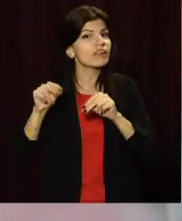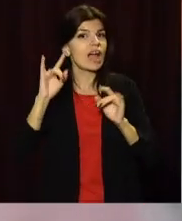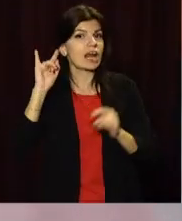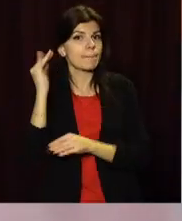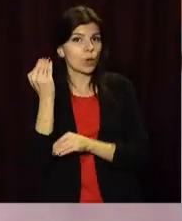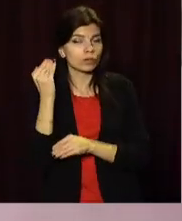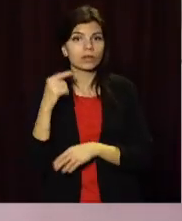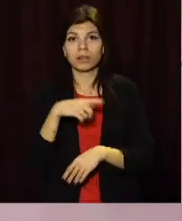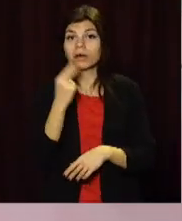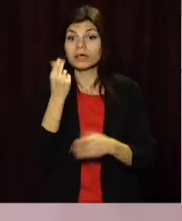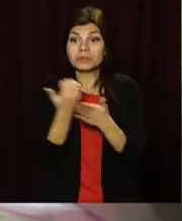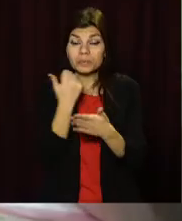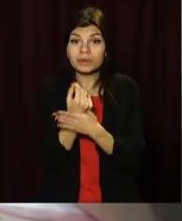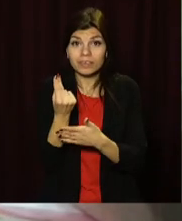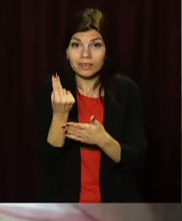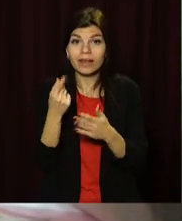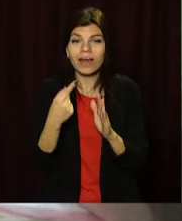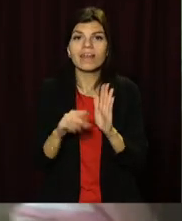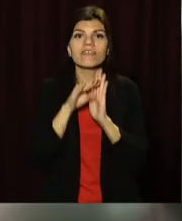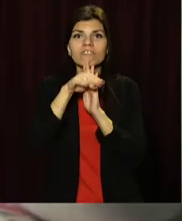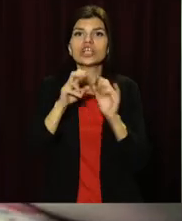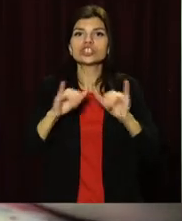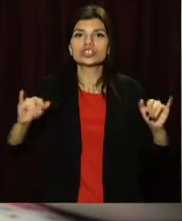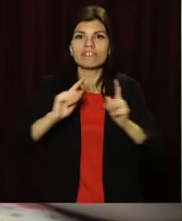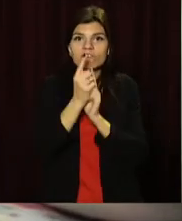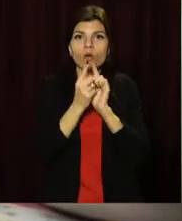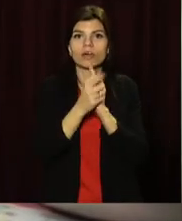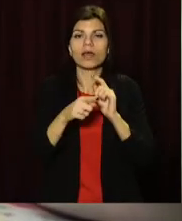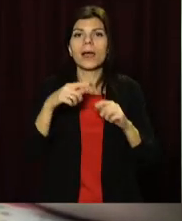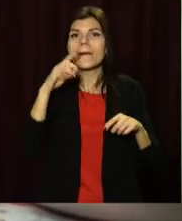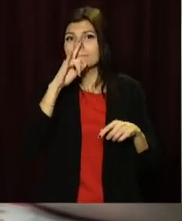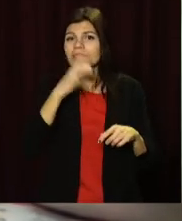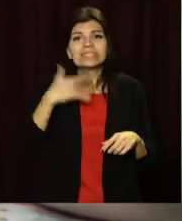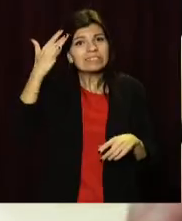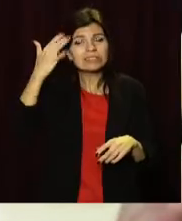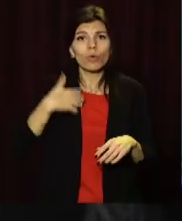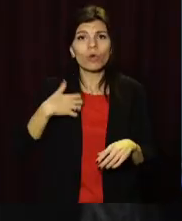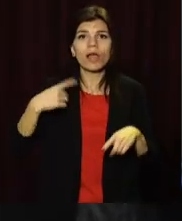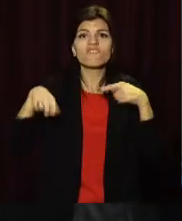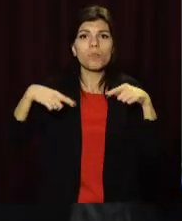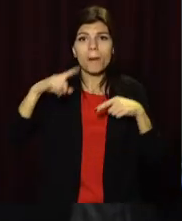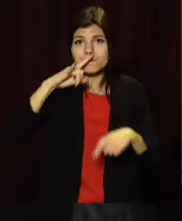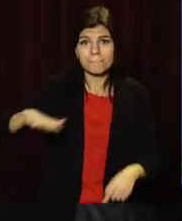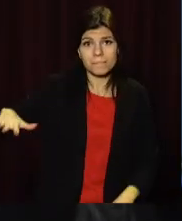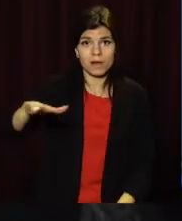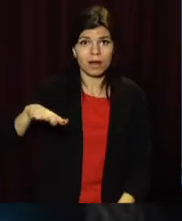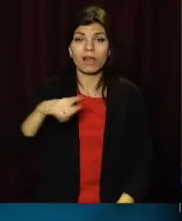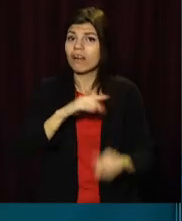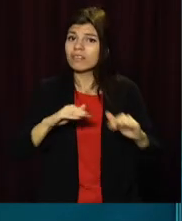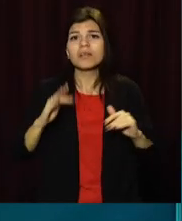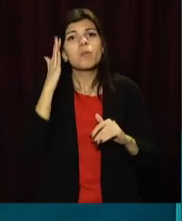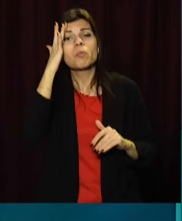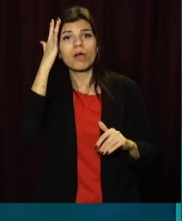Перші кошти зароблені дітьми – стартовий внесок у створення на території Центру мініфутбольного поля. Мріють про це діти давно